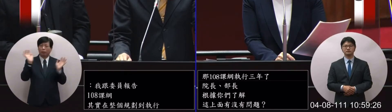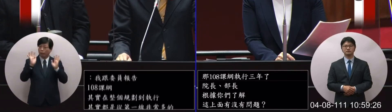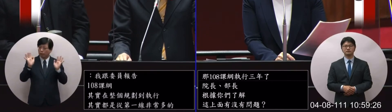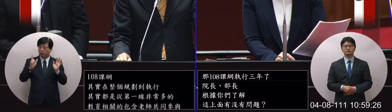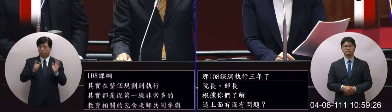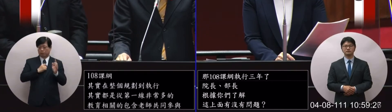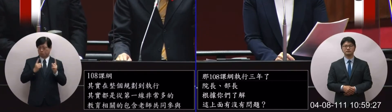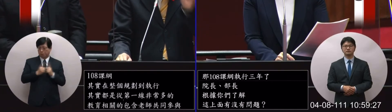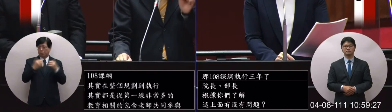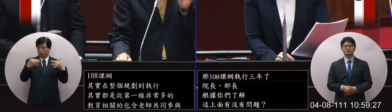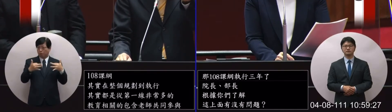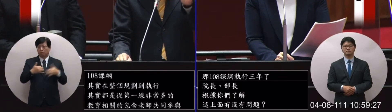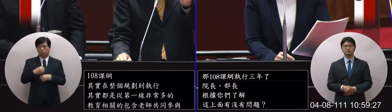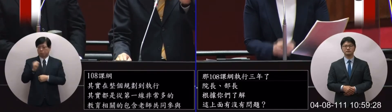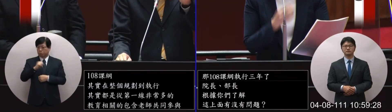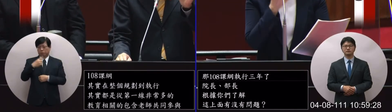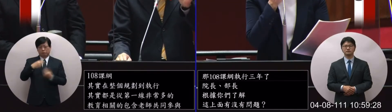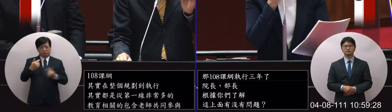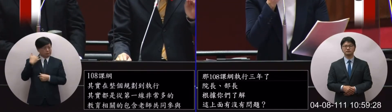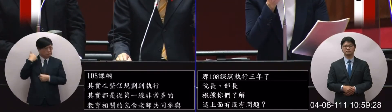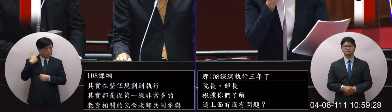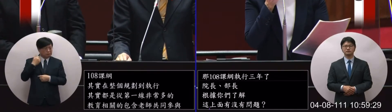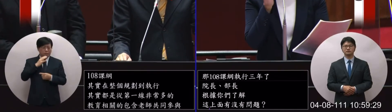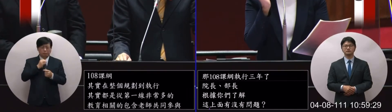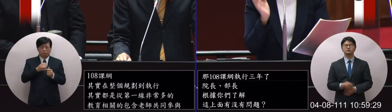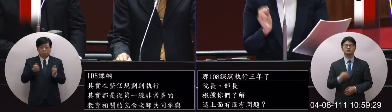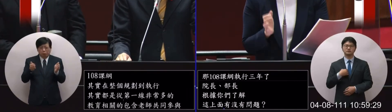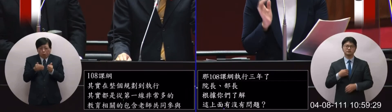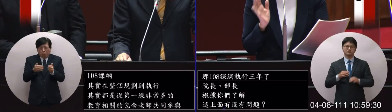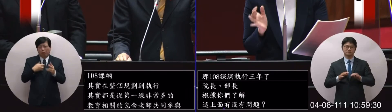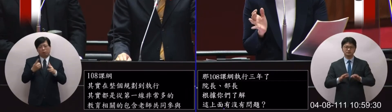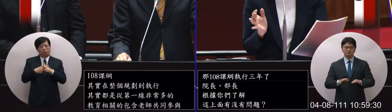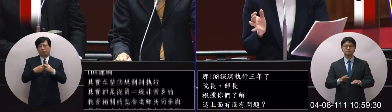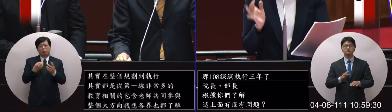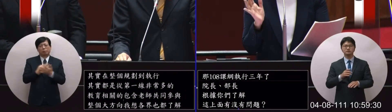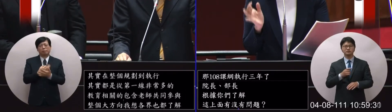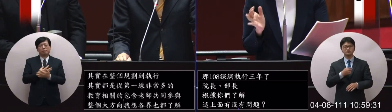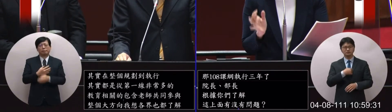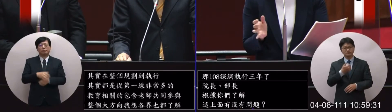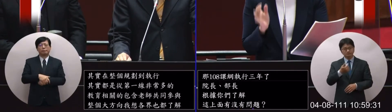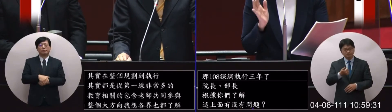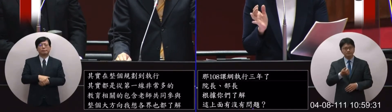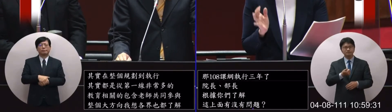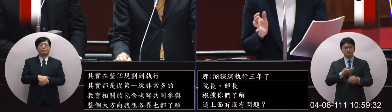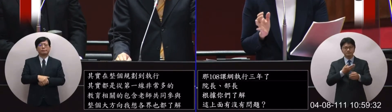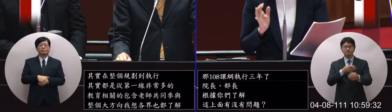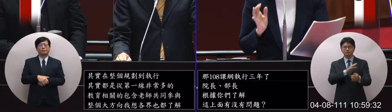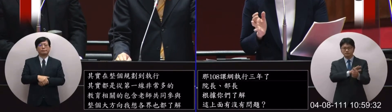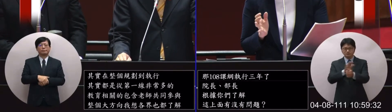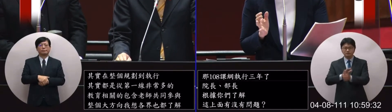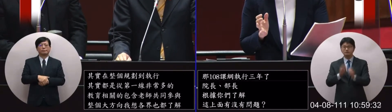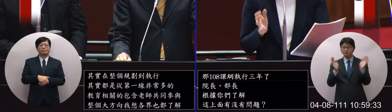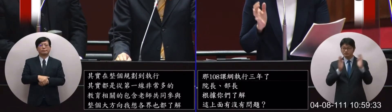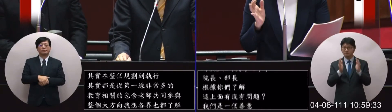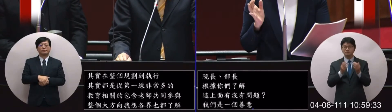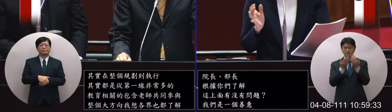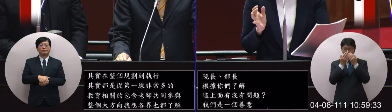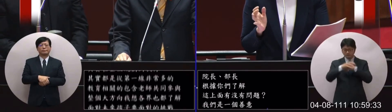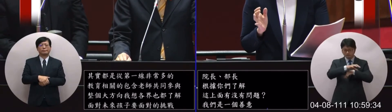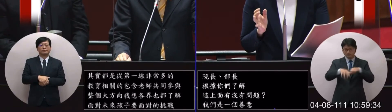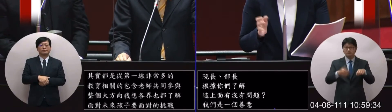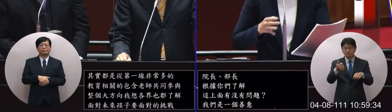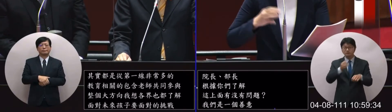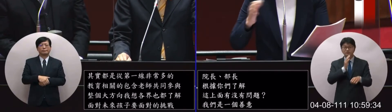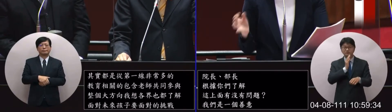要面對的挑戰其實不能再過去那麼有限的知我們是一個善意給我們孩子友善的環境我們